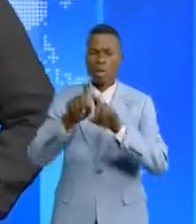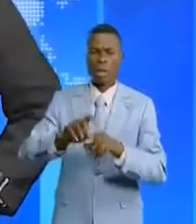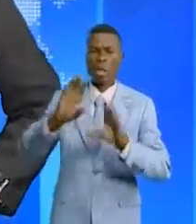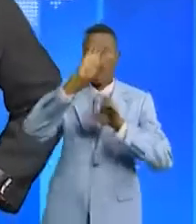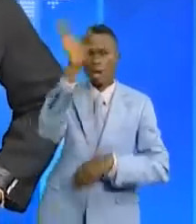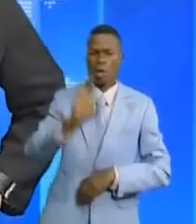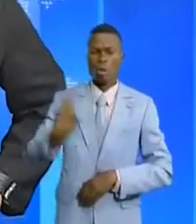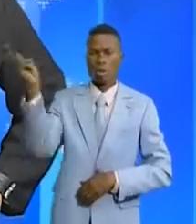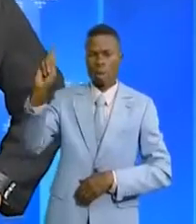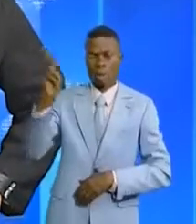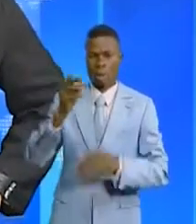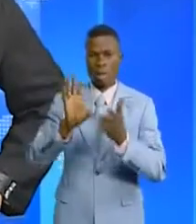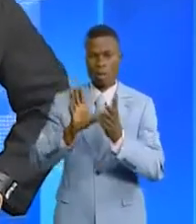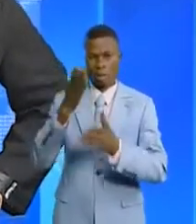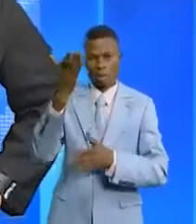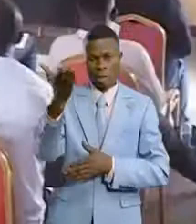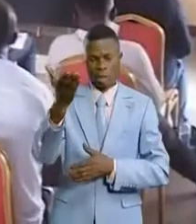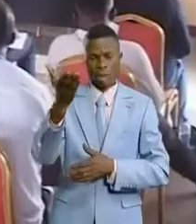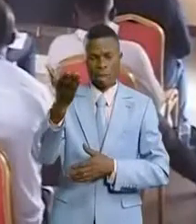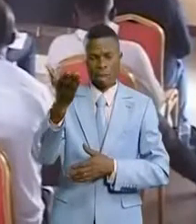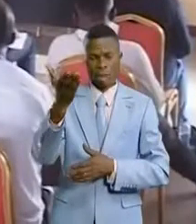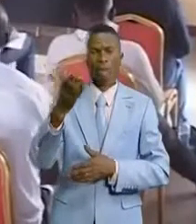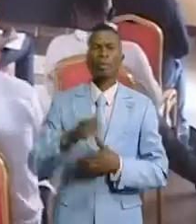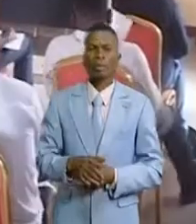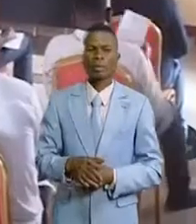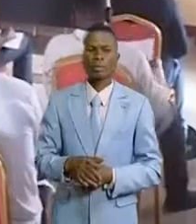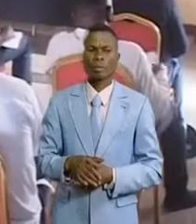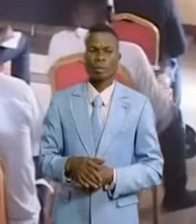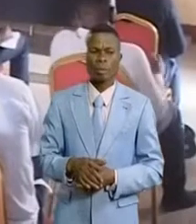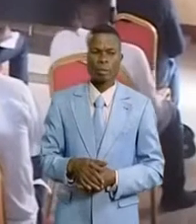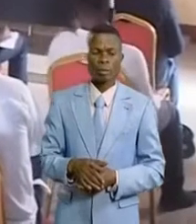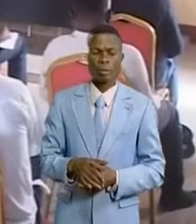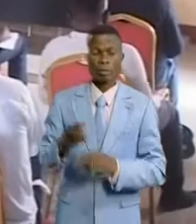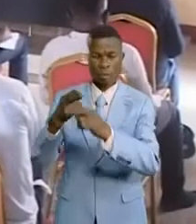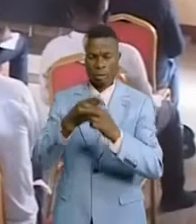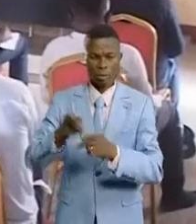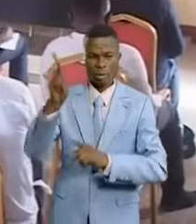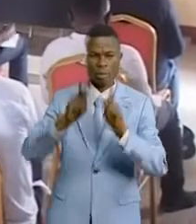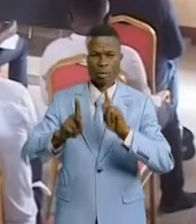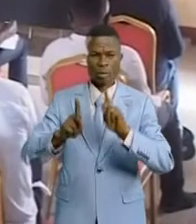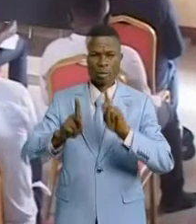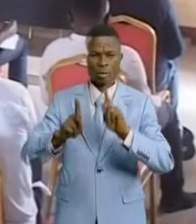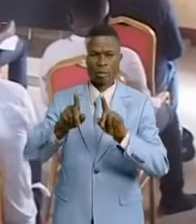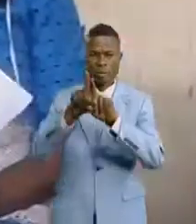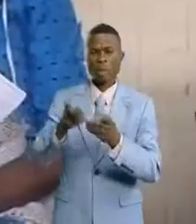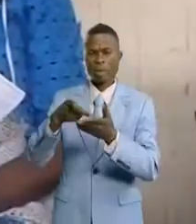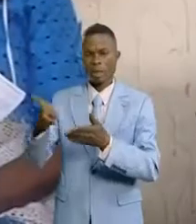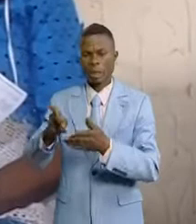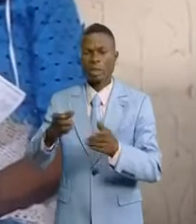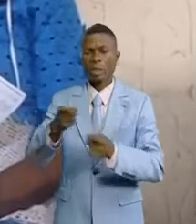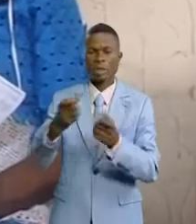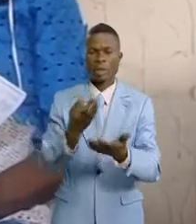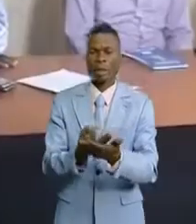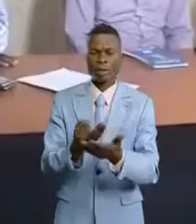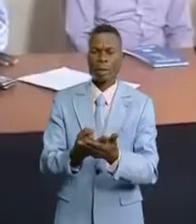en tribune d'expression populaire Ikinzouzi. Le contrôle citoyen et la redévabilité de la gestion des finances